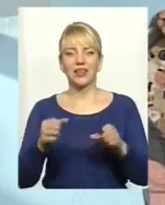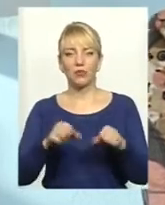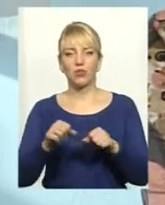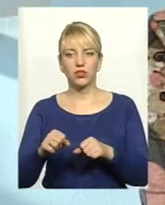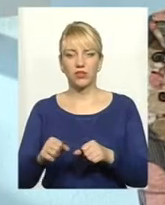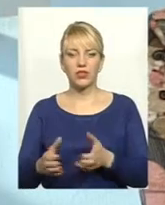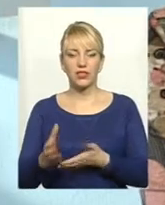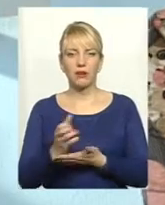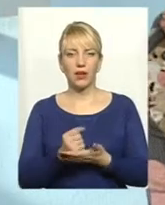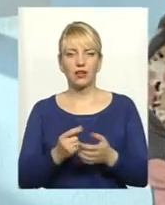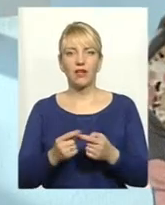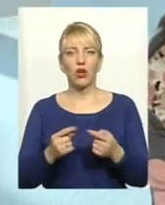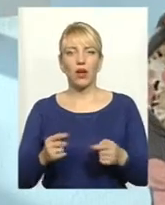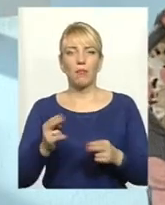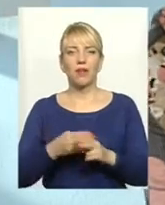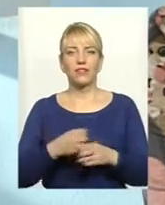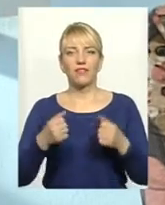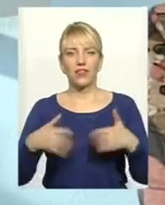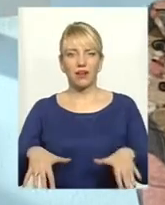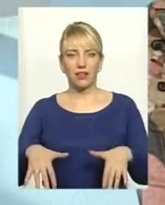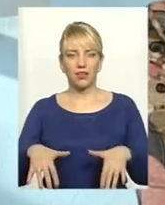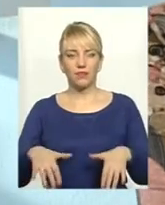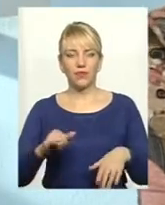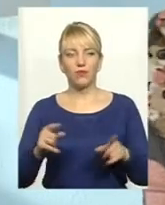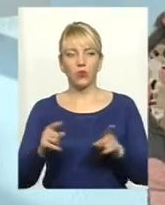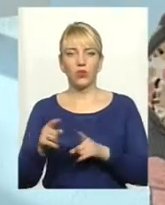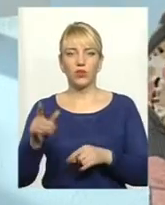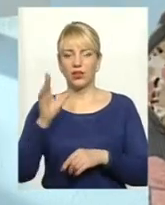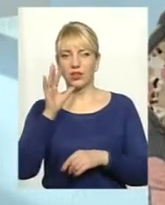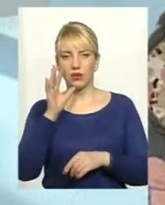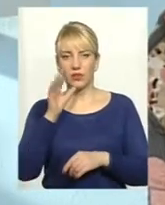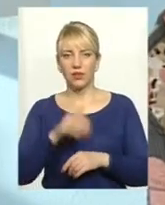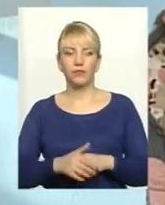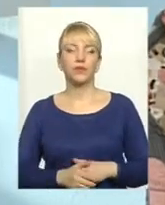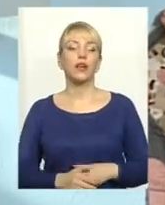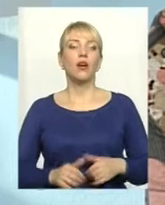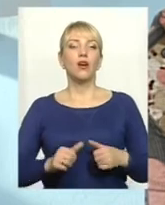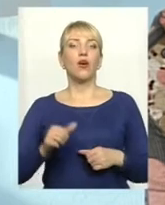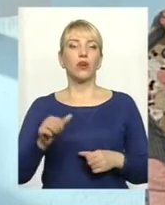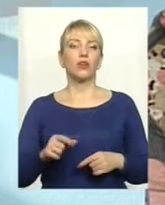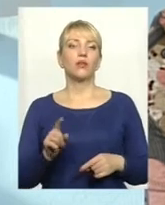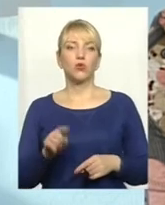урожай без втрат і в короткі терміни. Крім того,